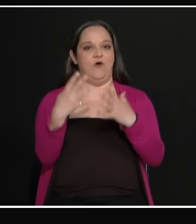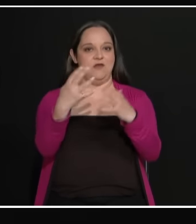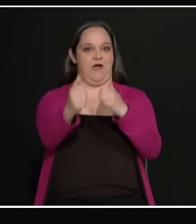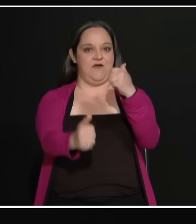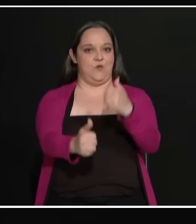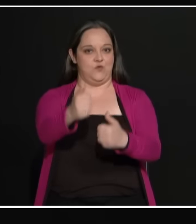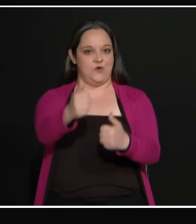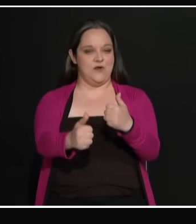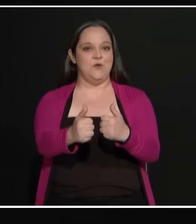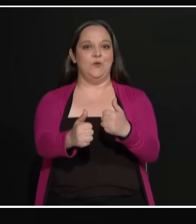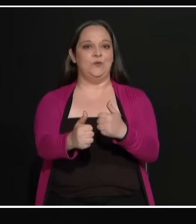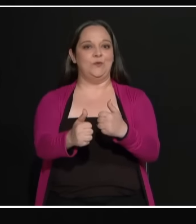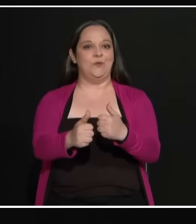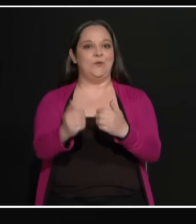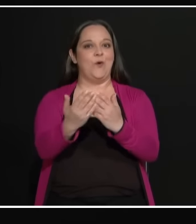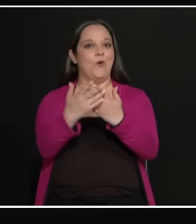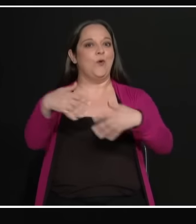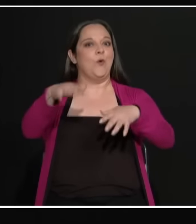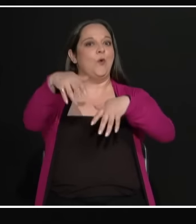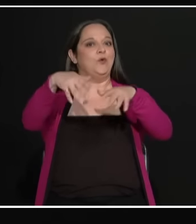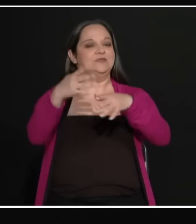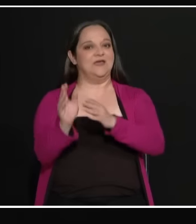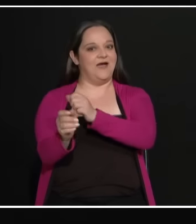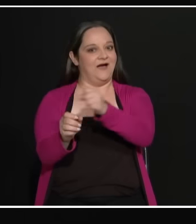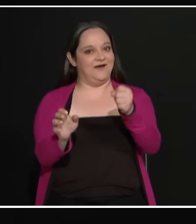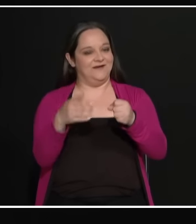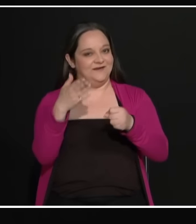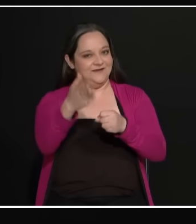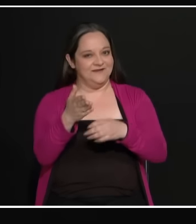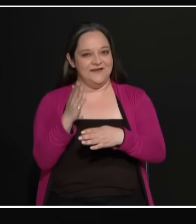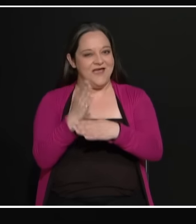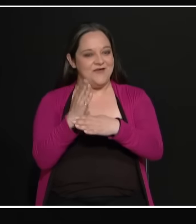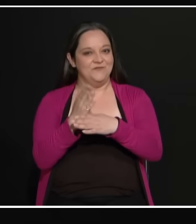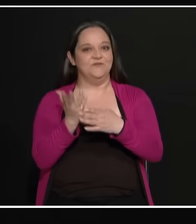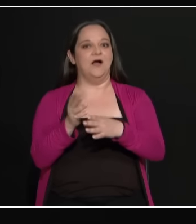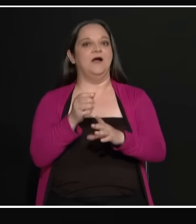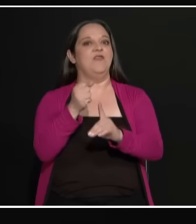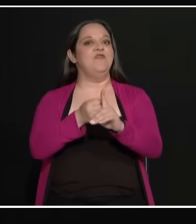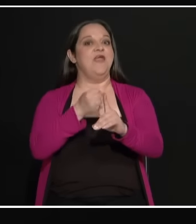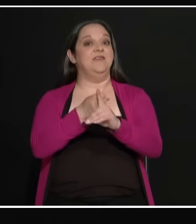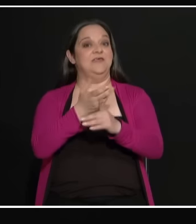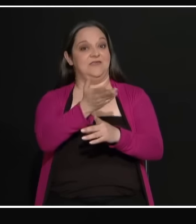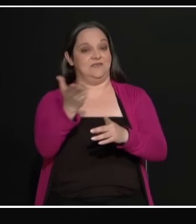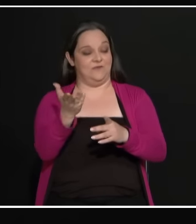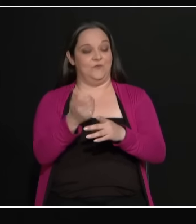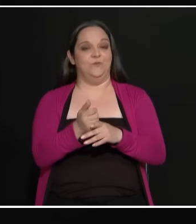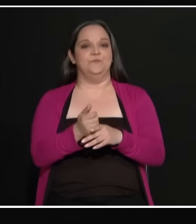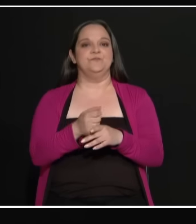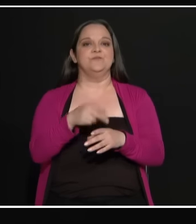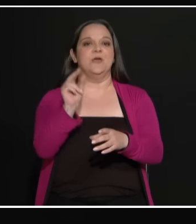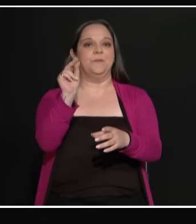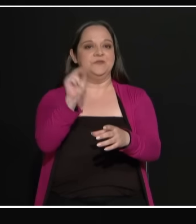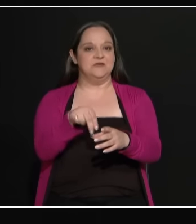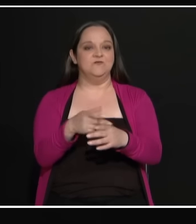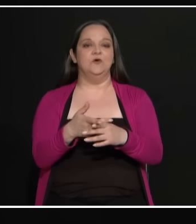Ιούνιου, εκεί πίσω από το παραβάν, αν διεκδικούν να βρείτε το ψηφοδέλτιό τους, να έχετε μάθει τις προτάσεις τους και